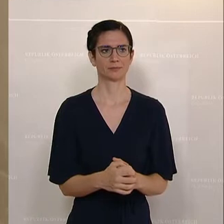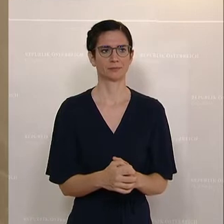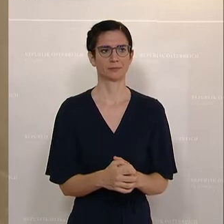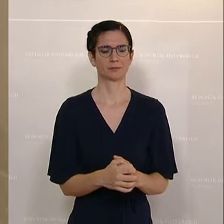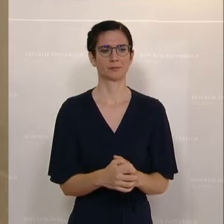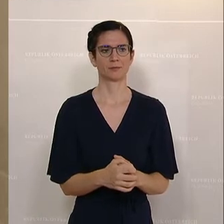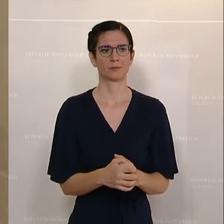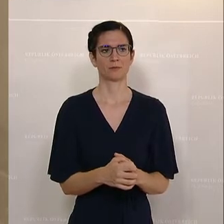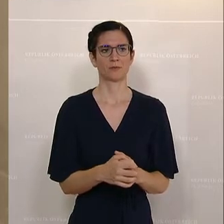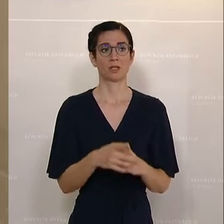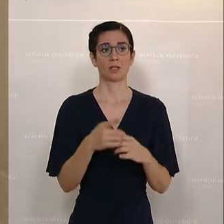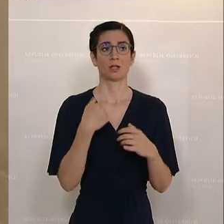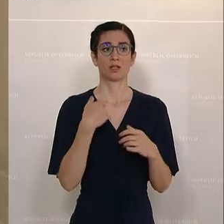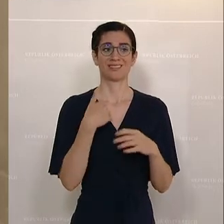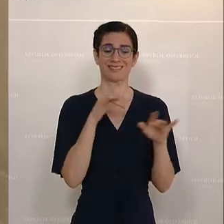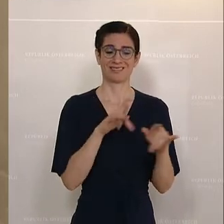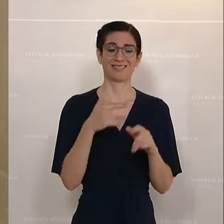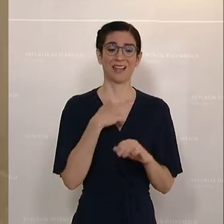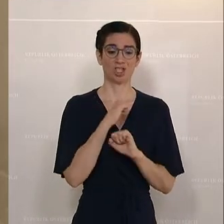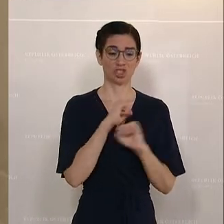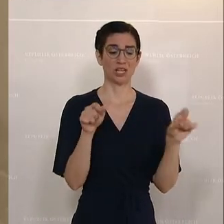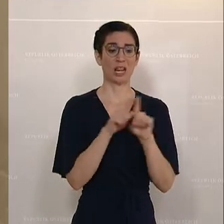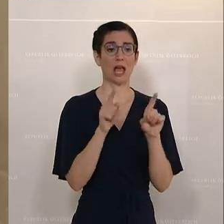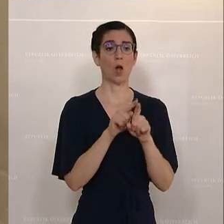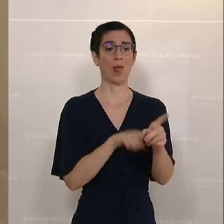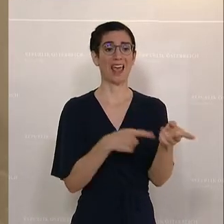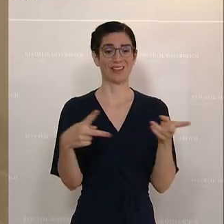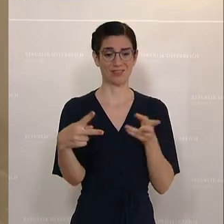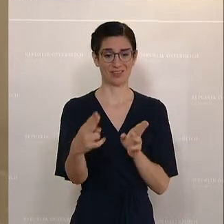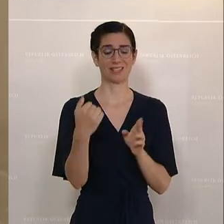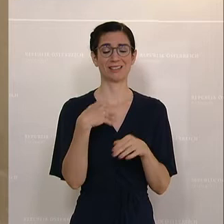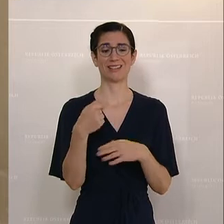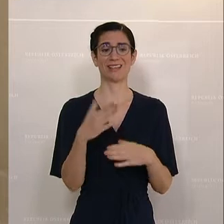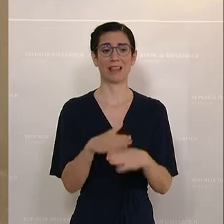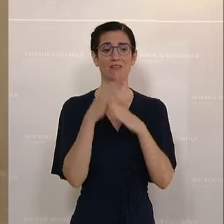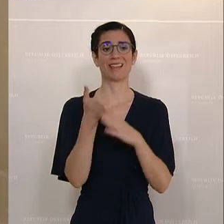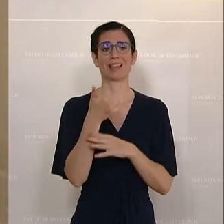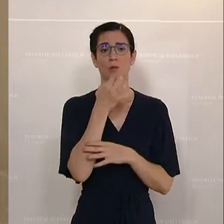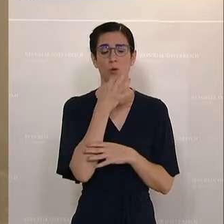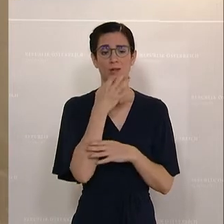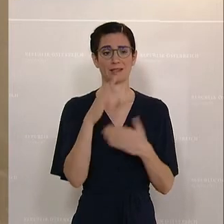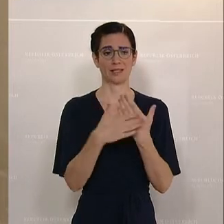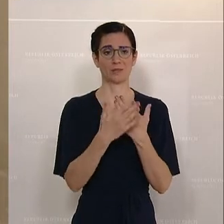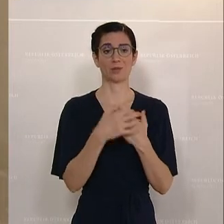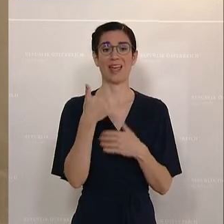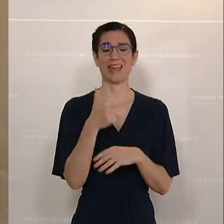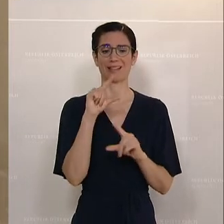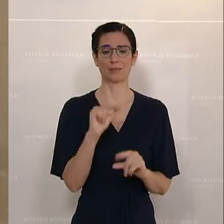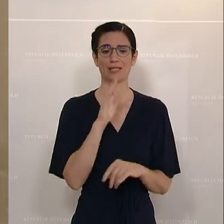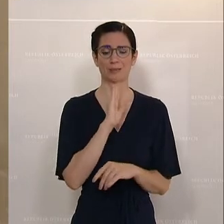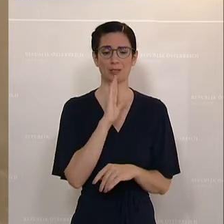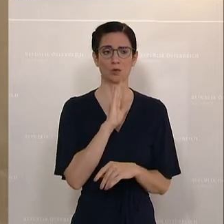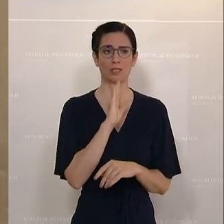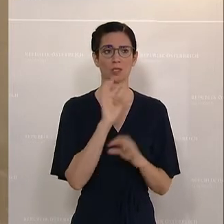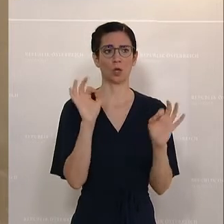wir sowohl rasch als auch langfristig helfen. Ich kann Ihnen ein ganz konkretes Beispiel geben. Eine Mindestpensionistin oder